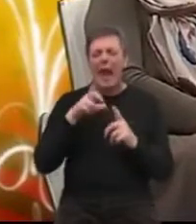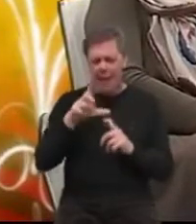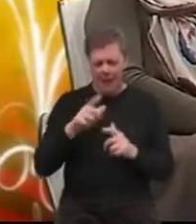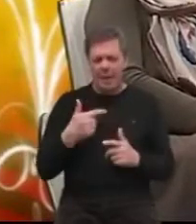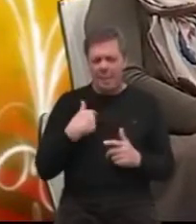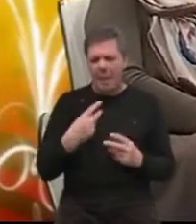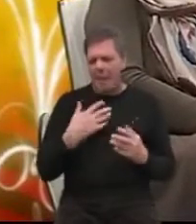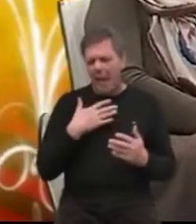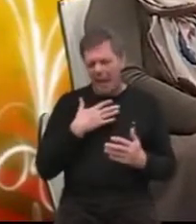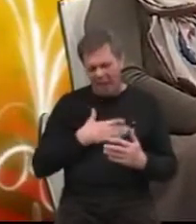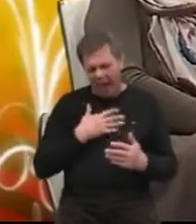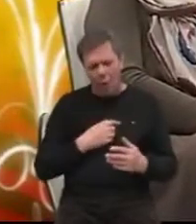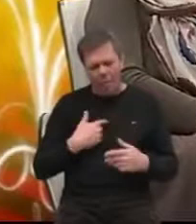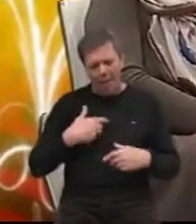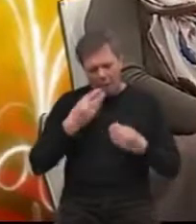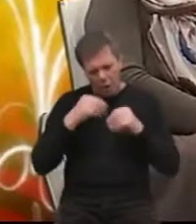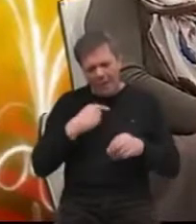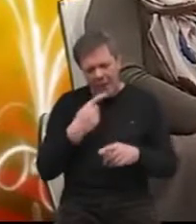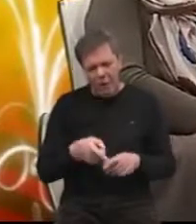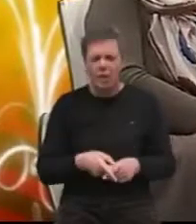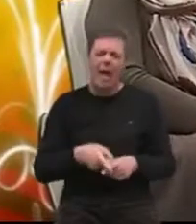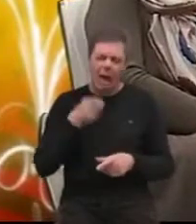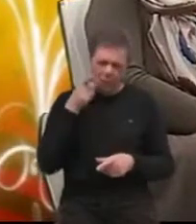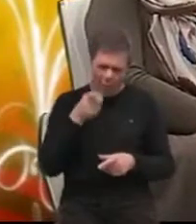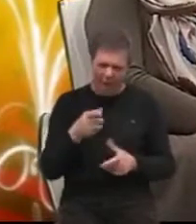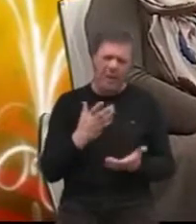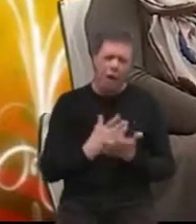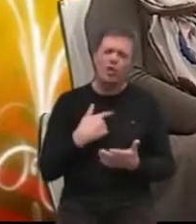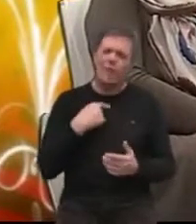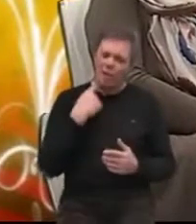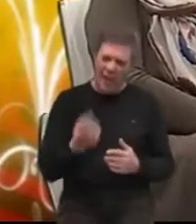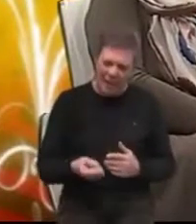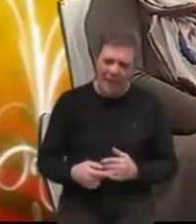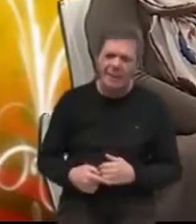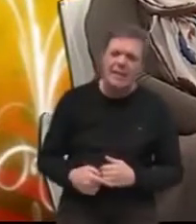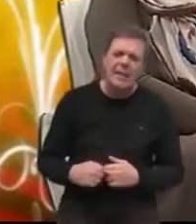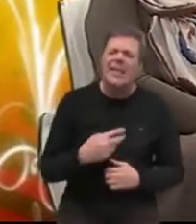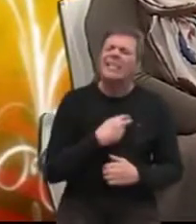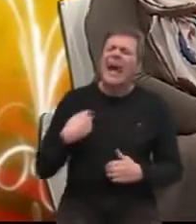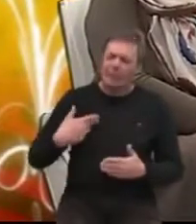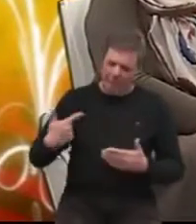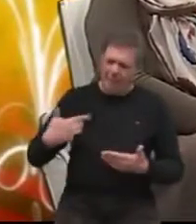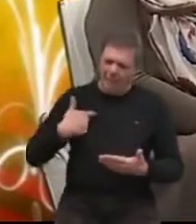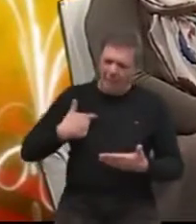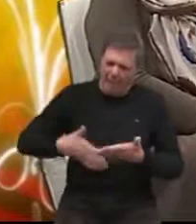izuzetno drago i čas mi je reći da je ovaj edukal, kao što sam rečno javila, da nas grad Zagreb podržava,